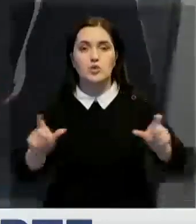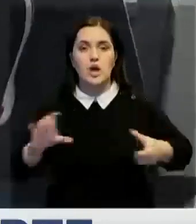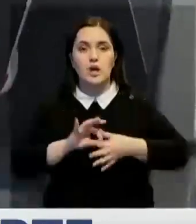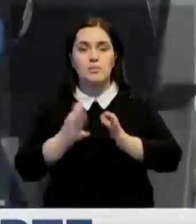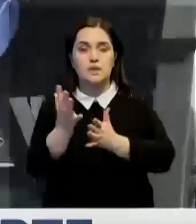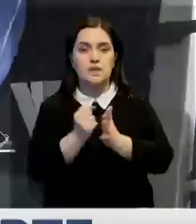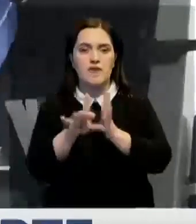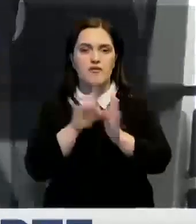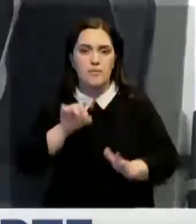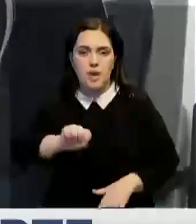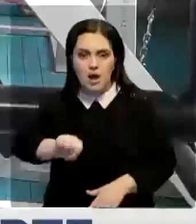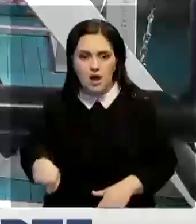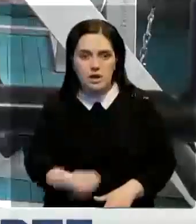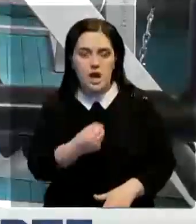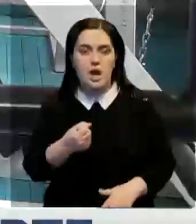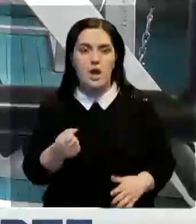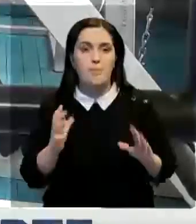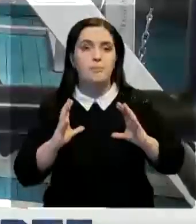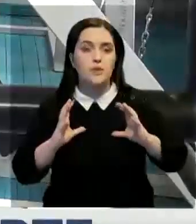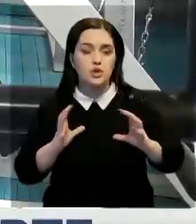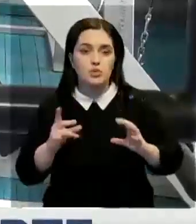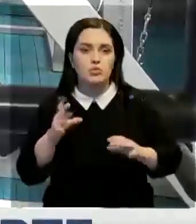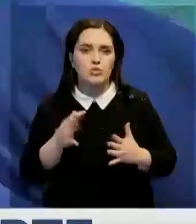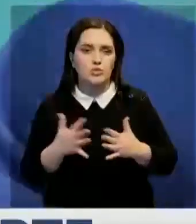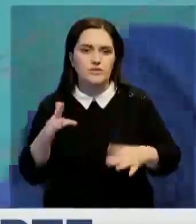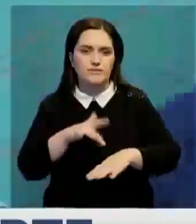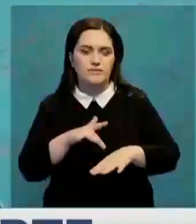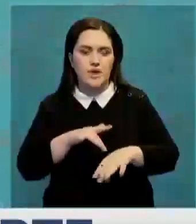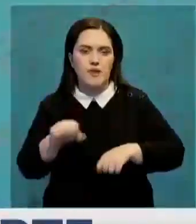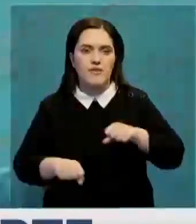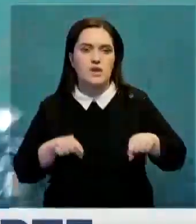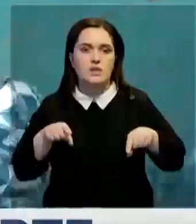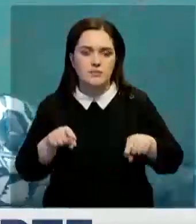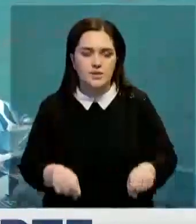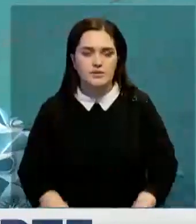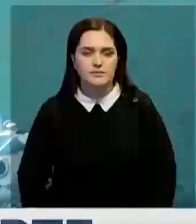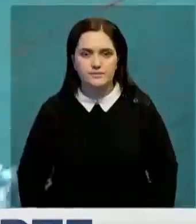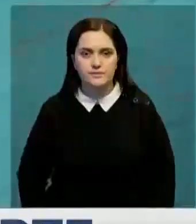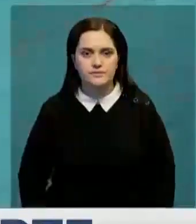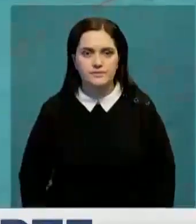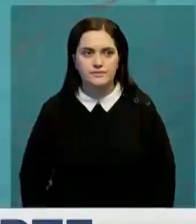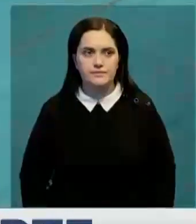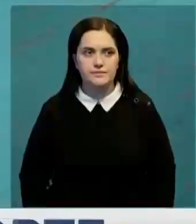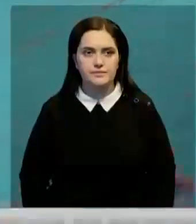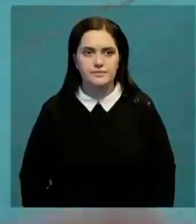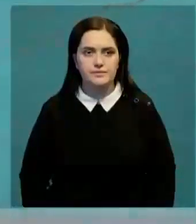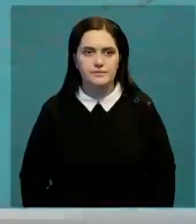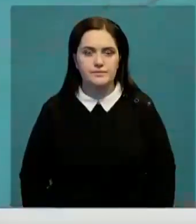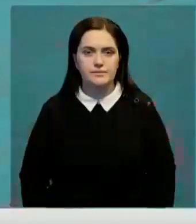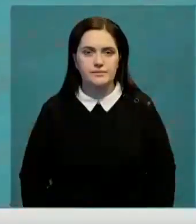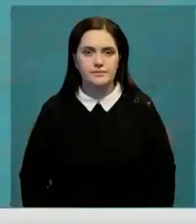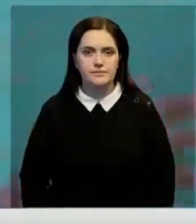Выбрал вначале хоккей с мячом, но больше по душе оказался велоспорт. Эти упражнения для икор и мышц